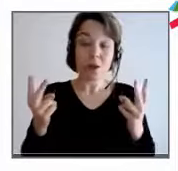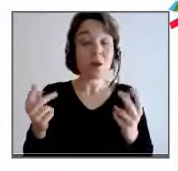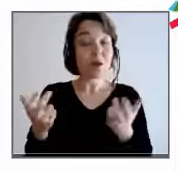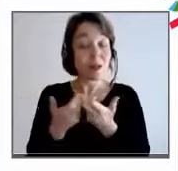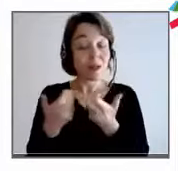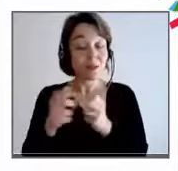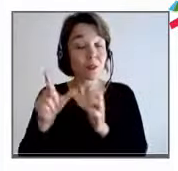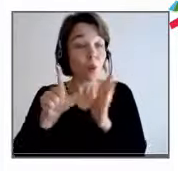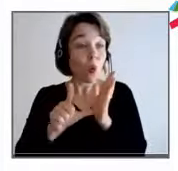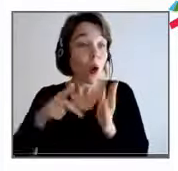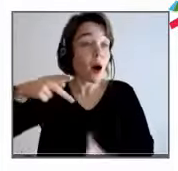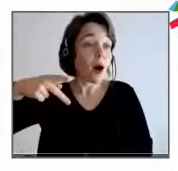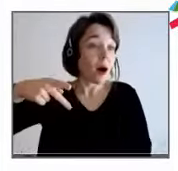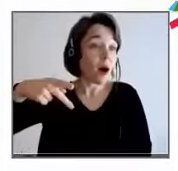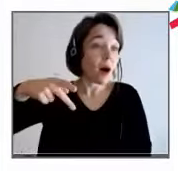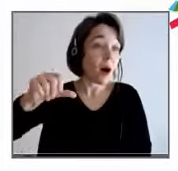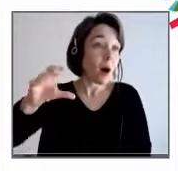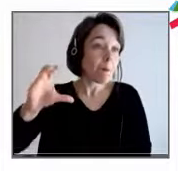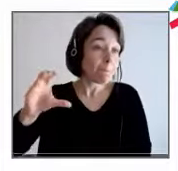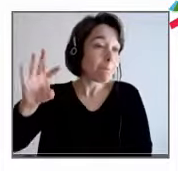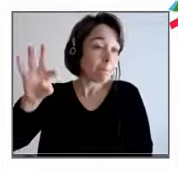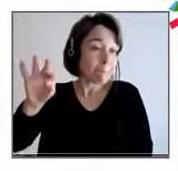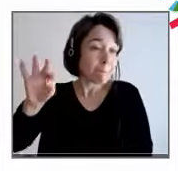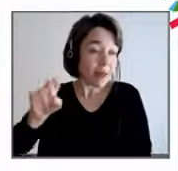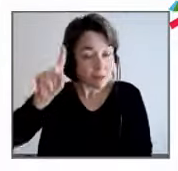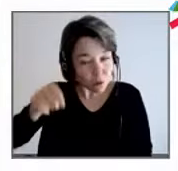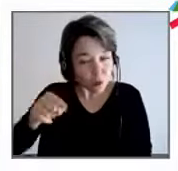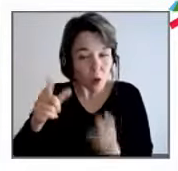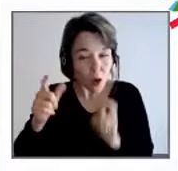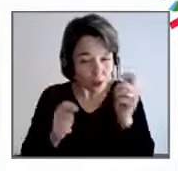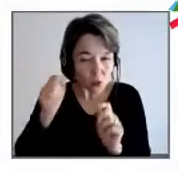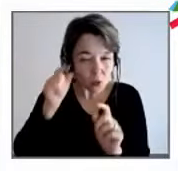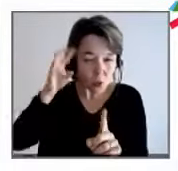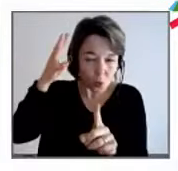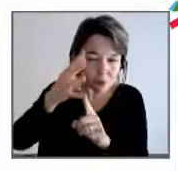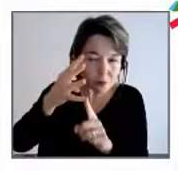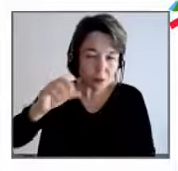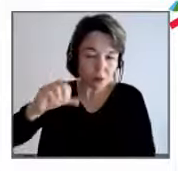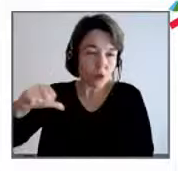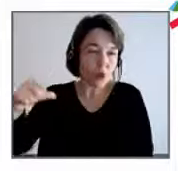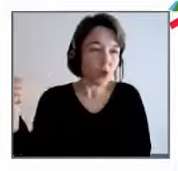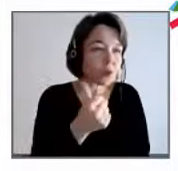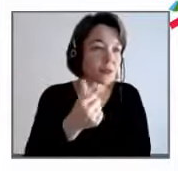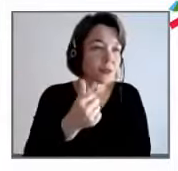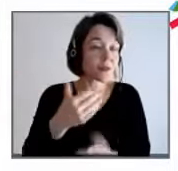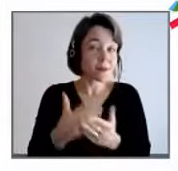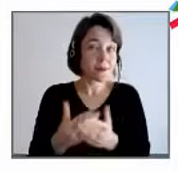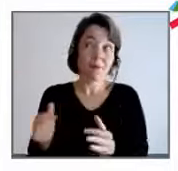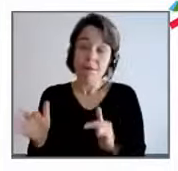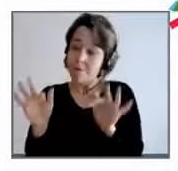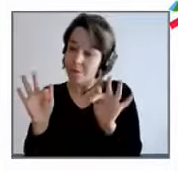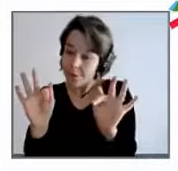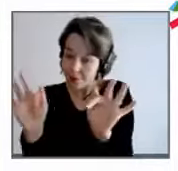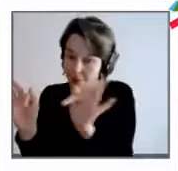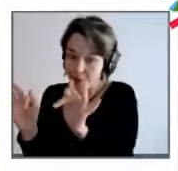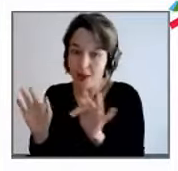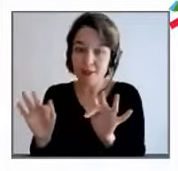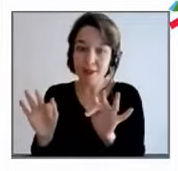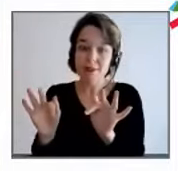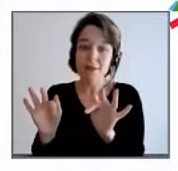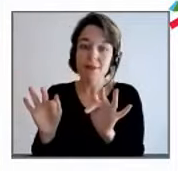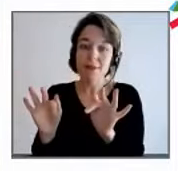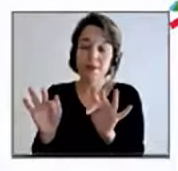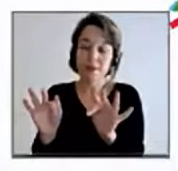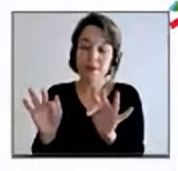raison d'être, les entreprises à mission. Et pour moi, la fraternité peut rentrer dans cet esprit-là,'est-à-dire trouver, contribuer à une cause